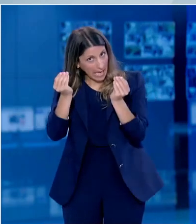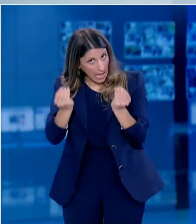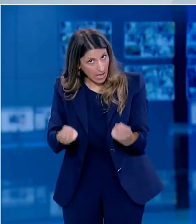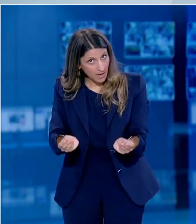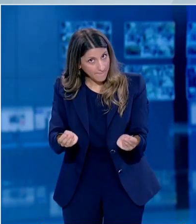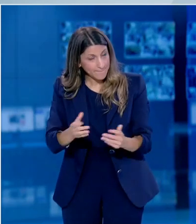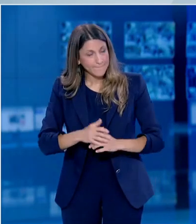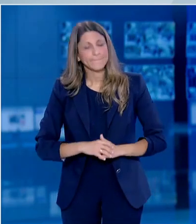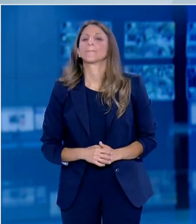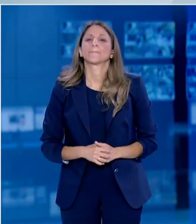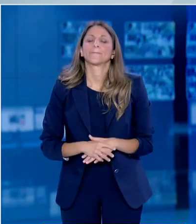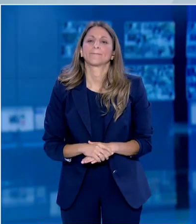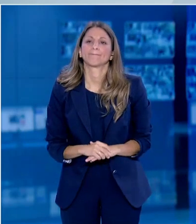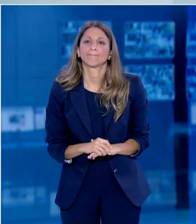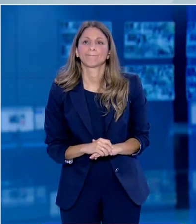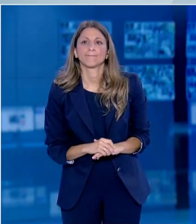Να πω εδώ ότι